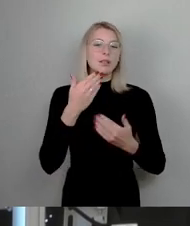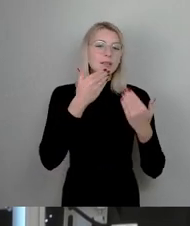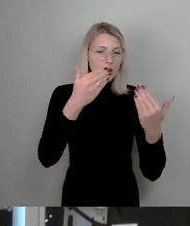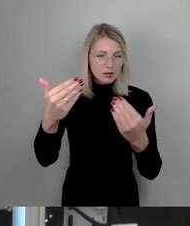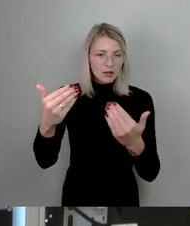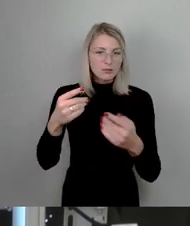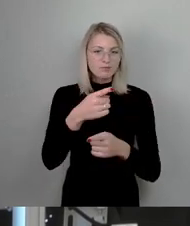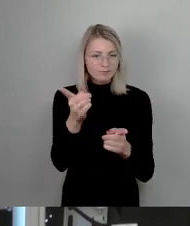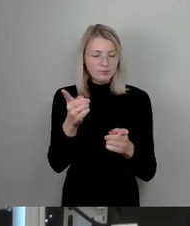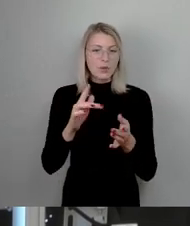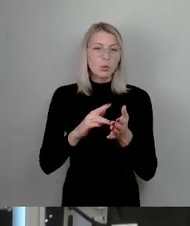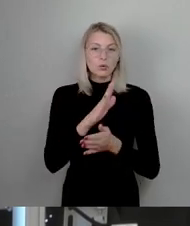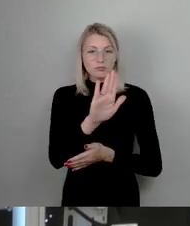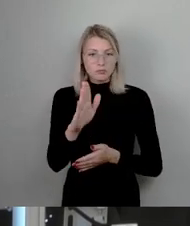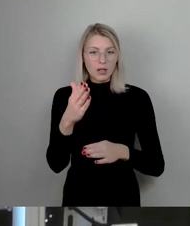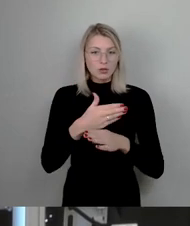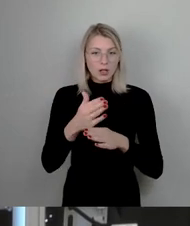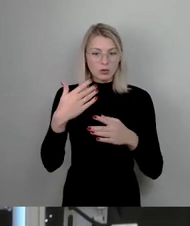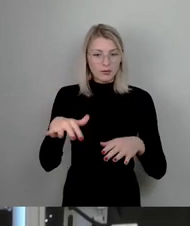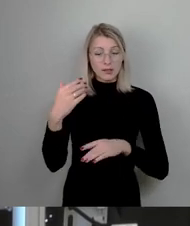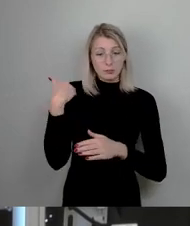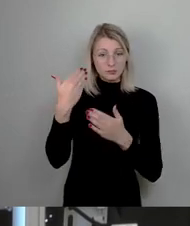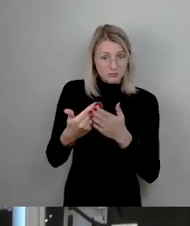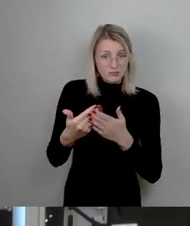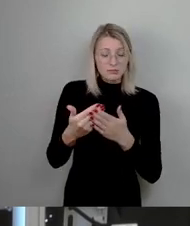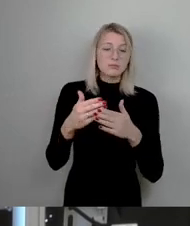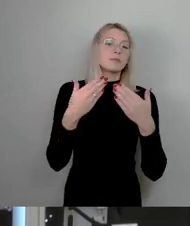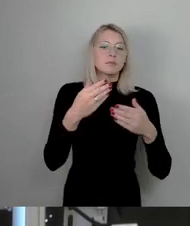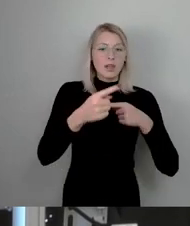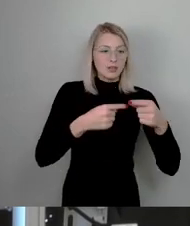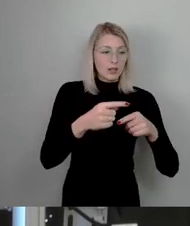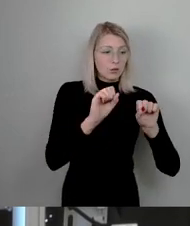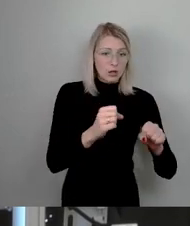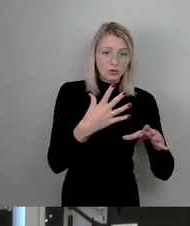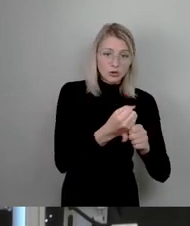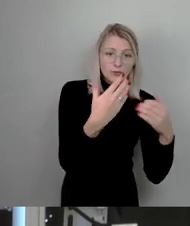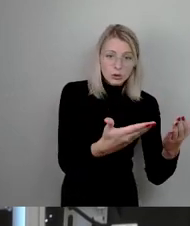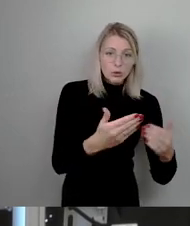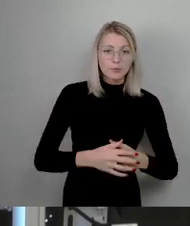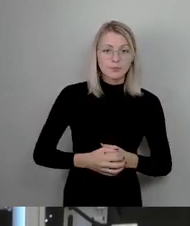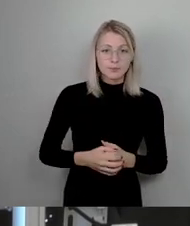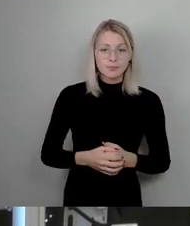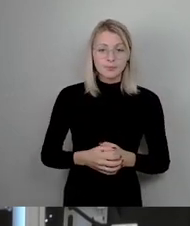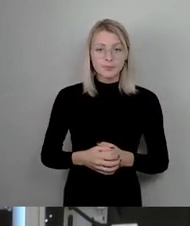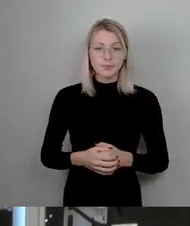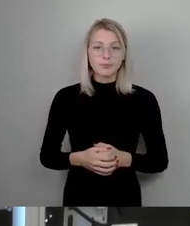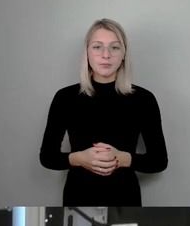Entscheidungen bisher wurden diese Entwicklungen bei uns in der Schule möglich.